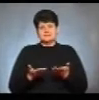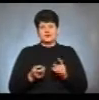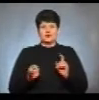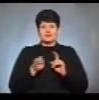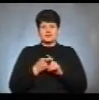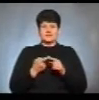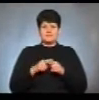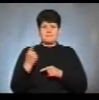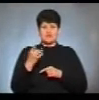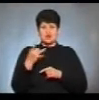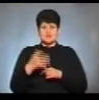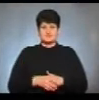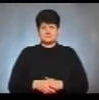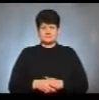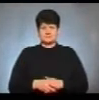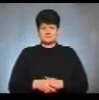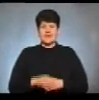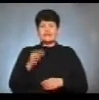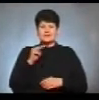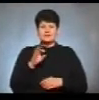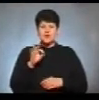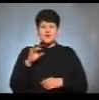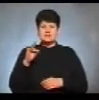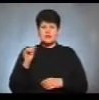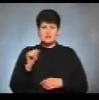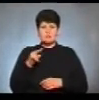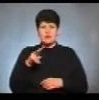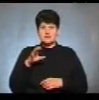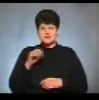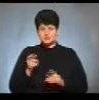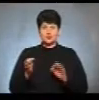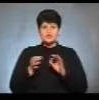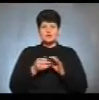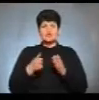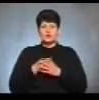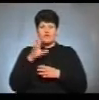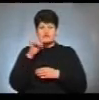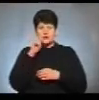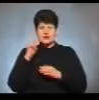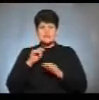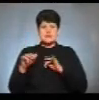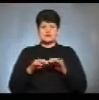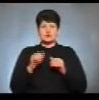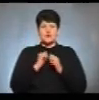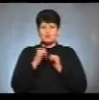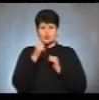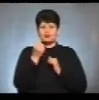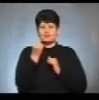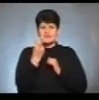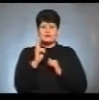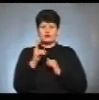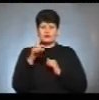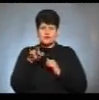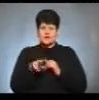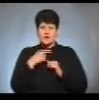долучився до цього перший раз. Тернопільський осередок пласту долучається до всеукраїнської акції щороку 12 квітня, каже